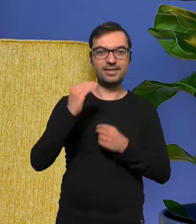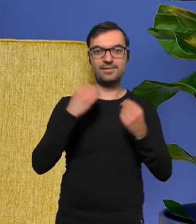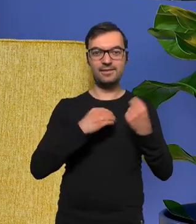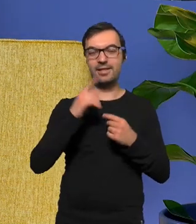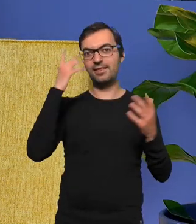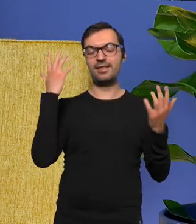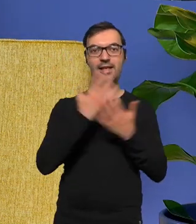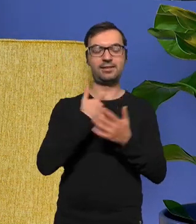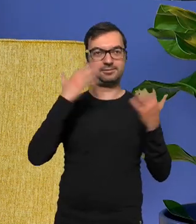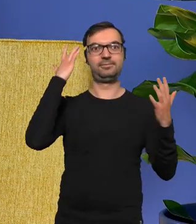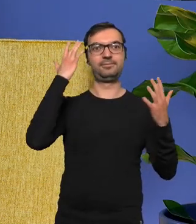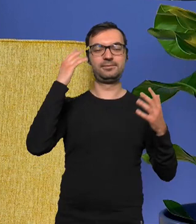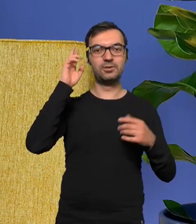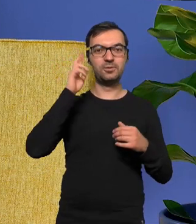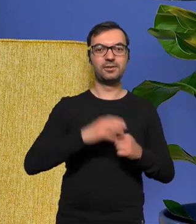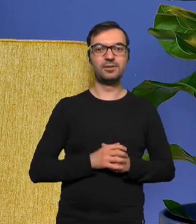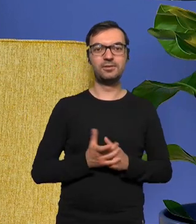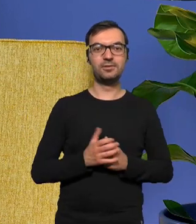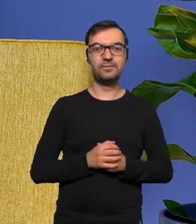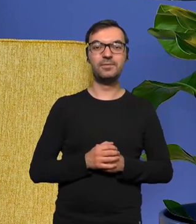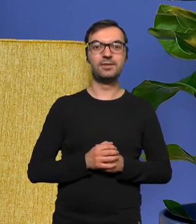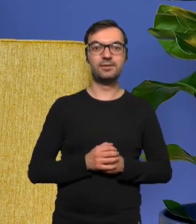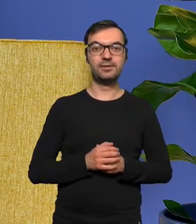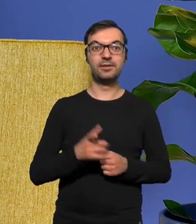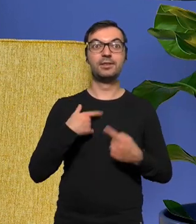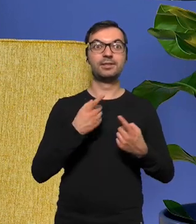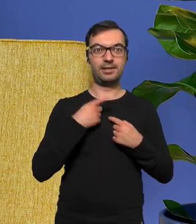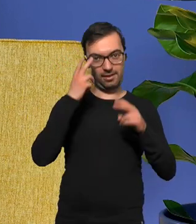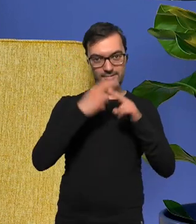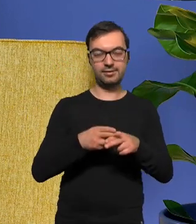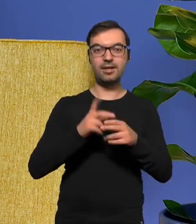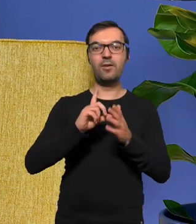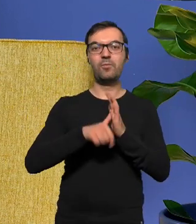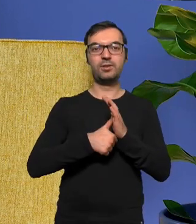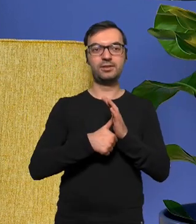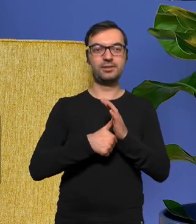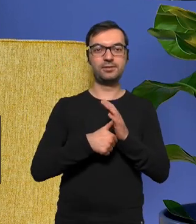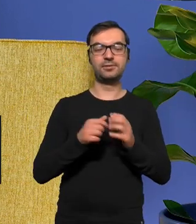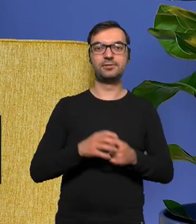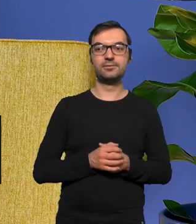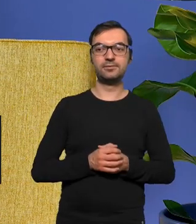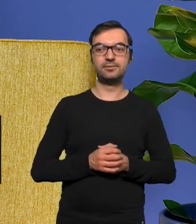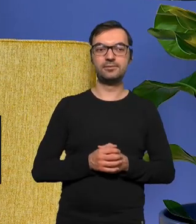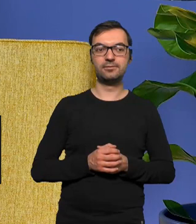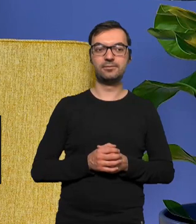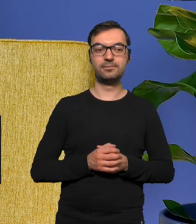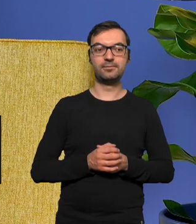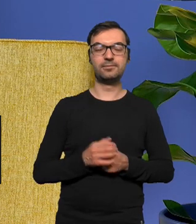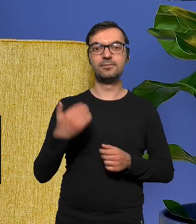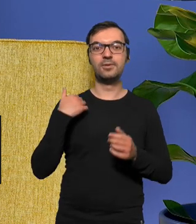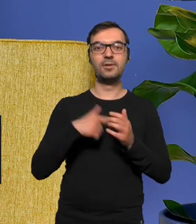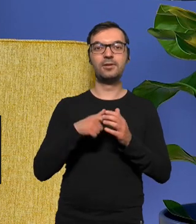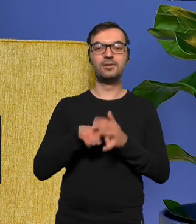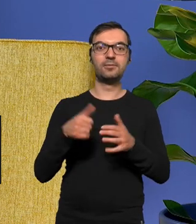i nagle zdaję sobie sprawę że gdzieś sam uwierzyłem że ten album nieumiarkowania to była